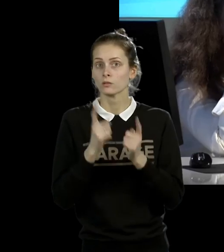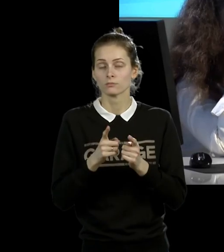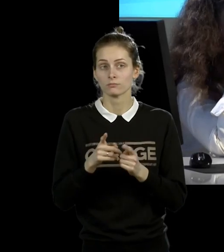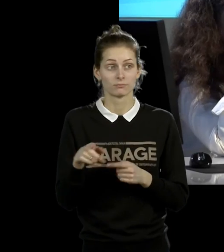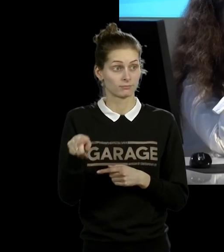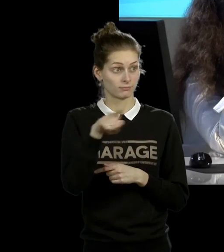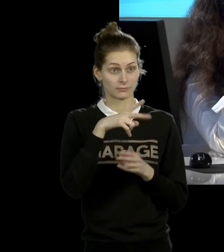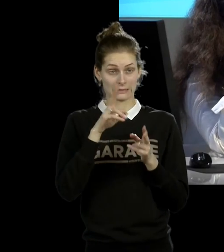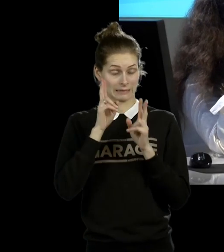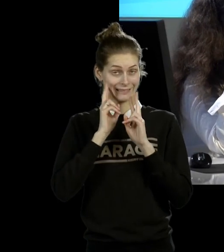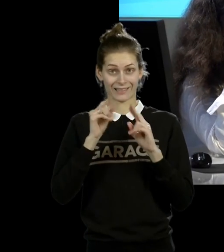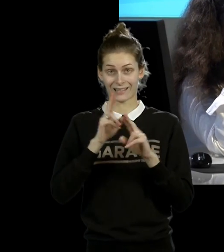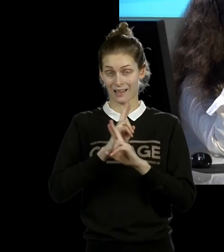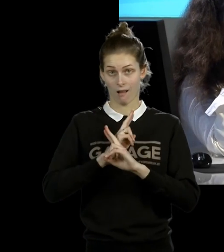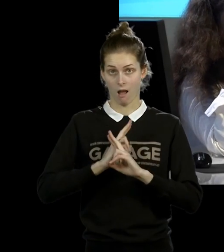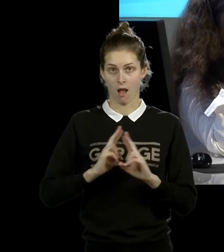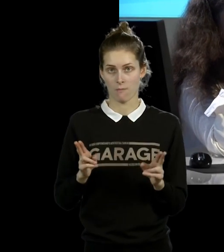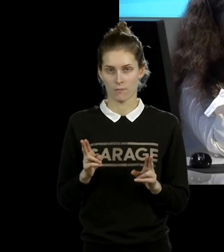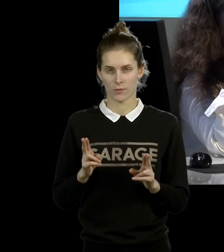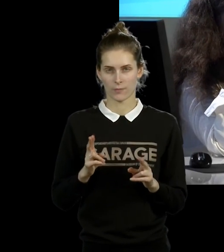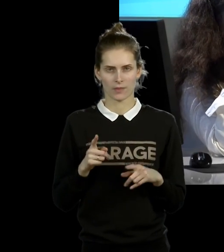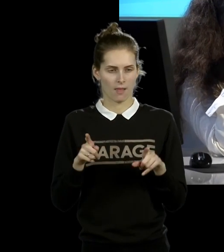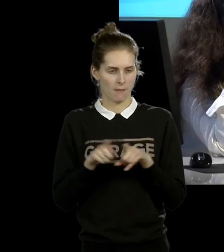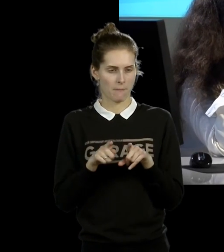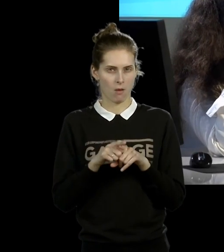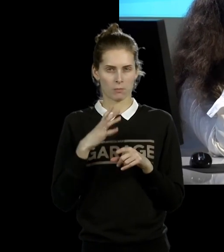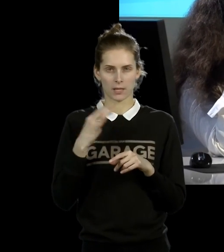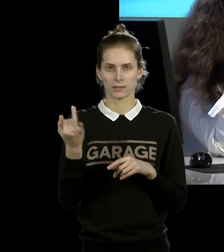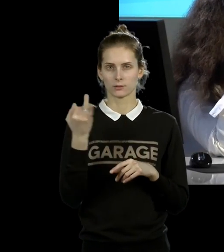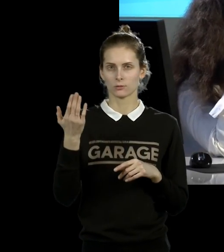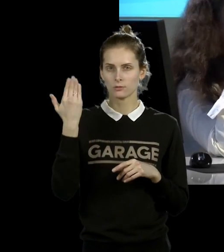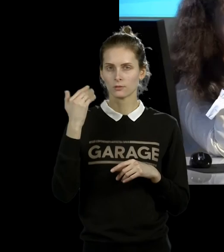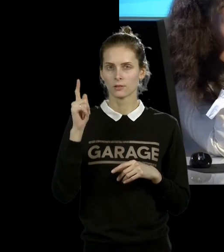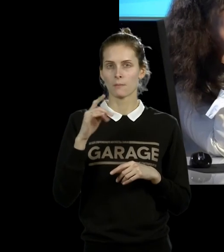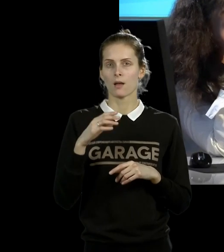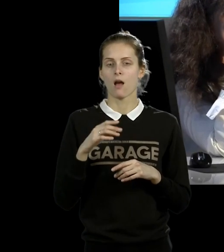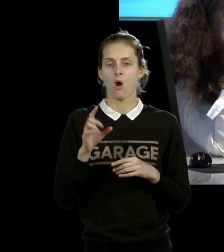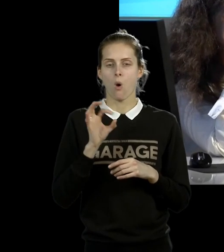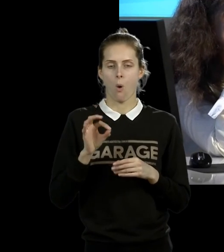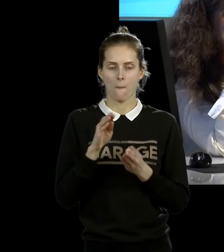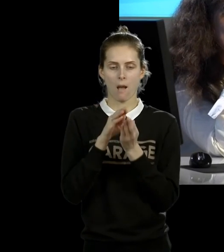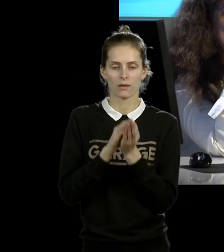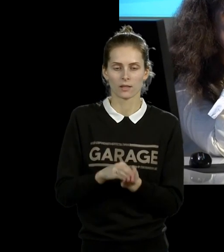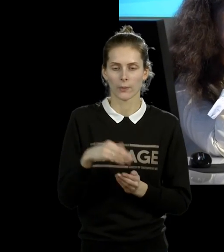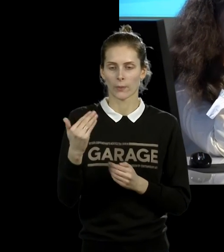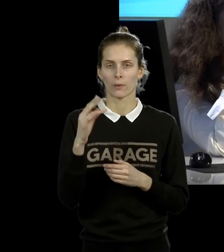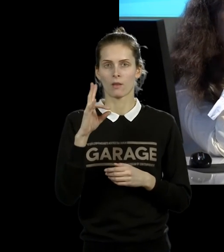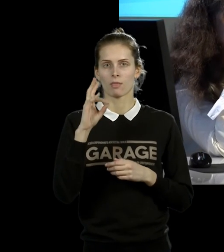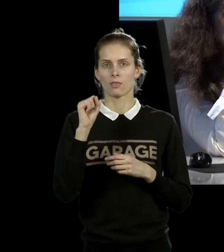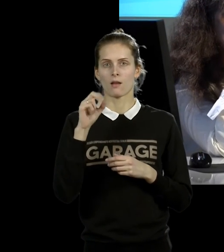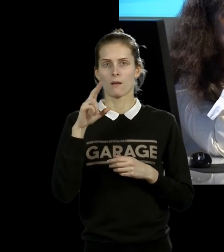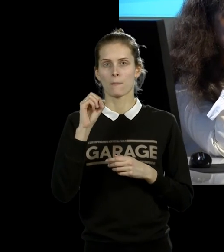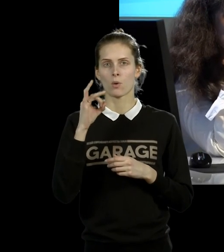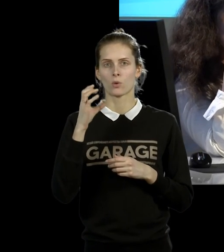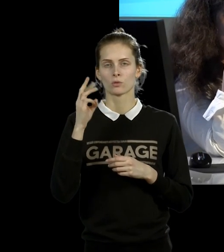Это очень напоминает знаменитую историю про могилу наперточника, естественно. И есть подозрение, что это, в общем, бы, что ни